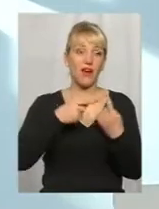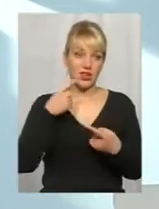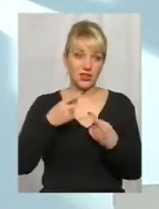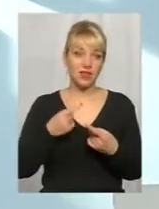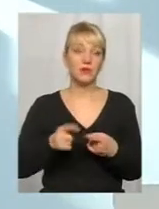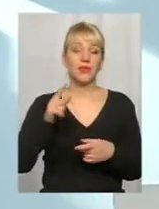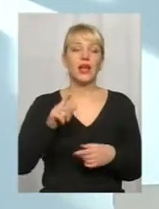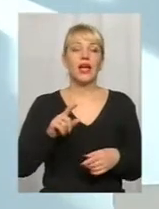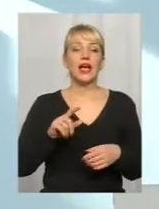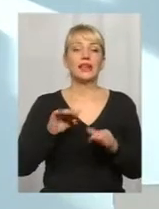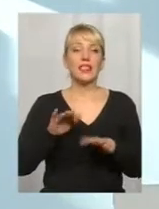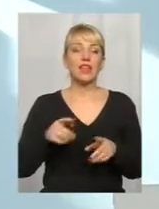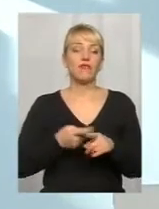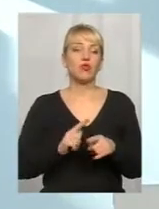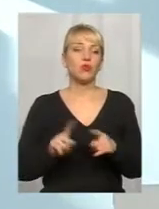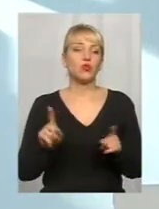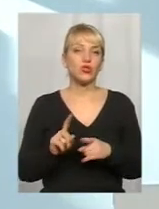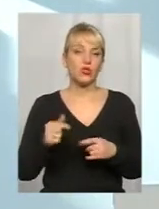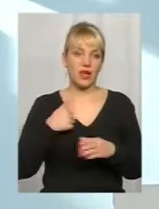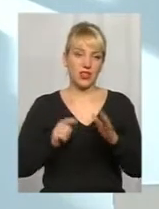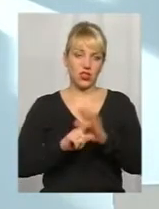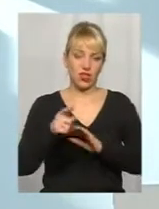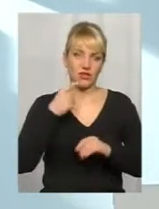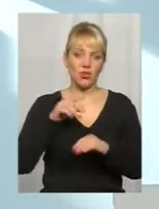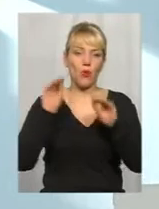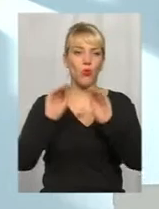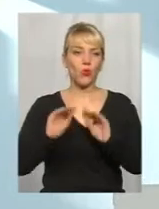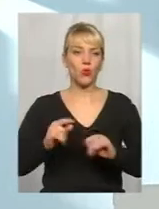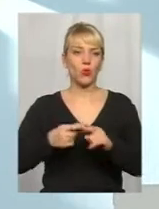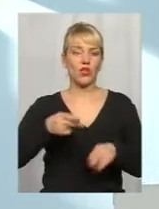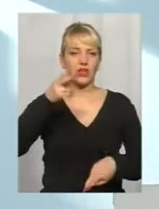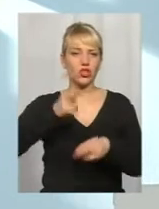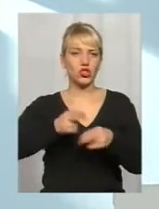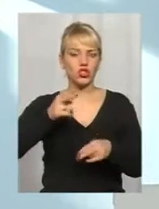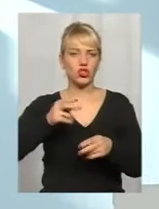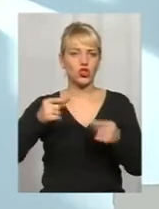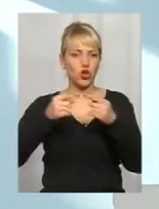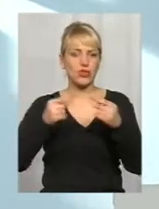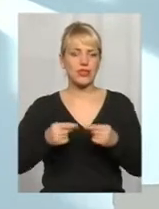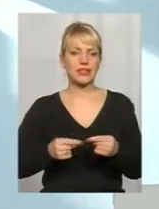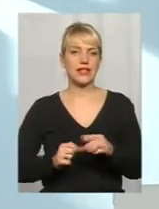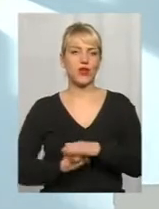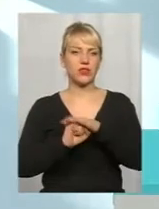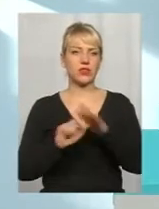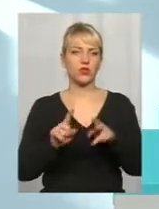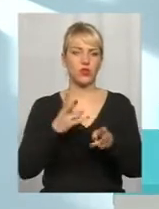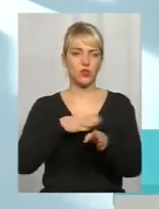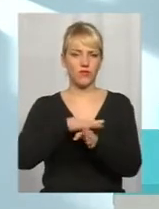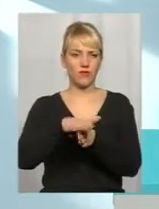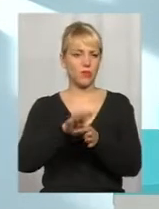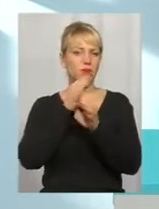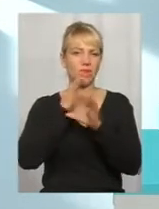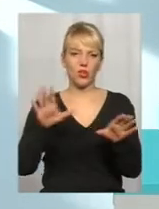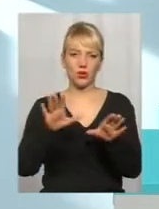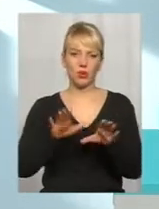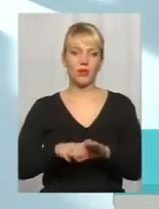понимаєте, то, о чому, я начинала говорити, протокол – це жісткий костяк, який треба виконувати при любому